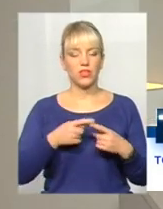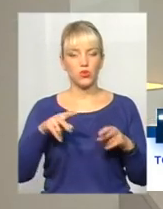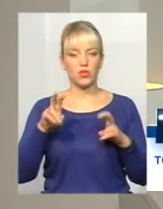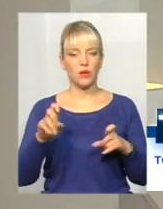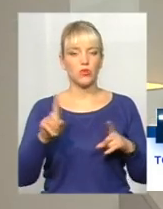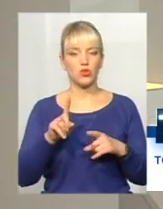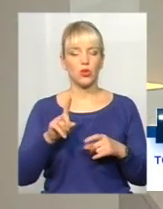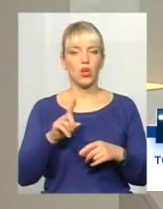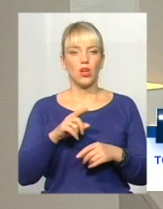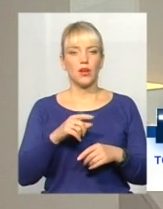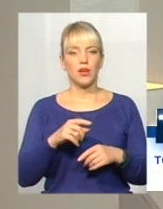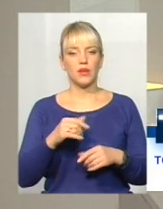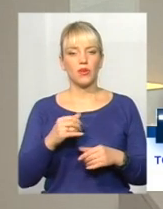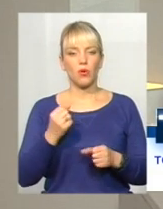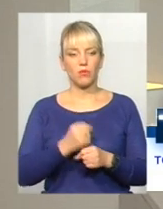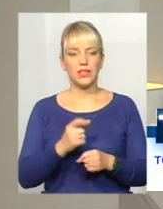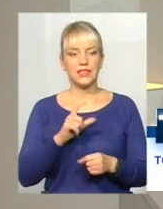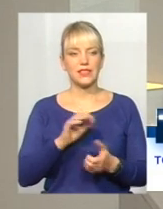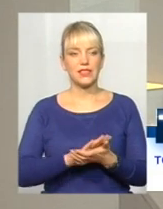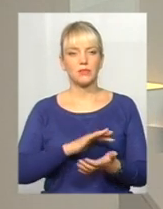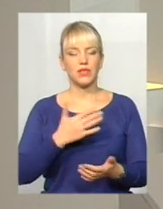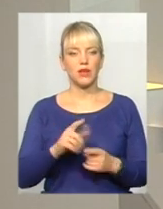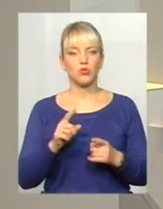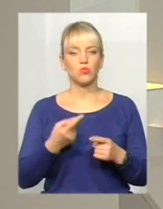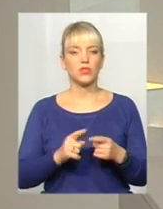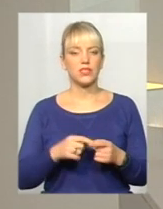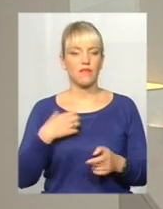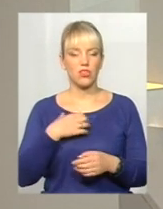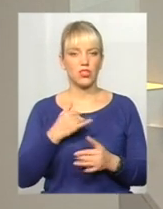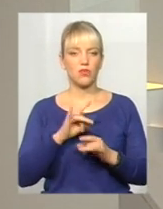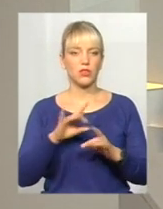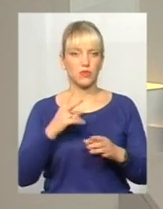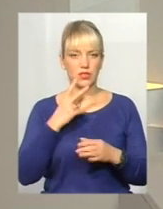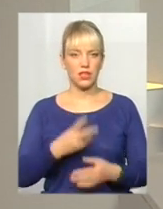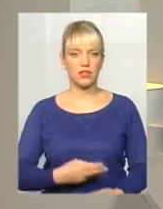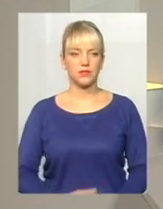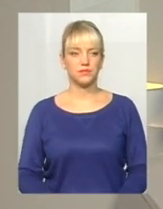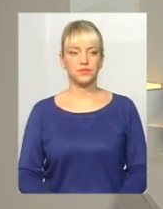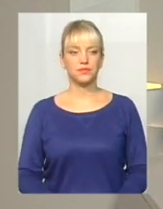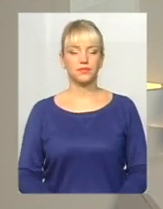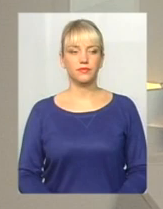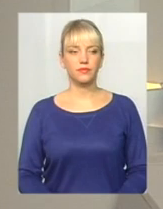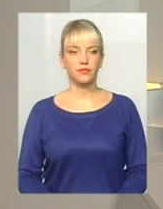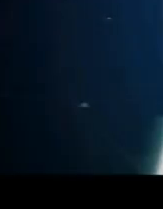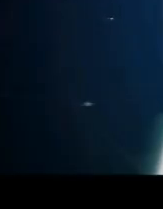ж робити зі сміттям. А чому це важливо, ми також запитали в екологів. Давайте подивимося у сюжеті, що нам відповіли.